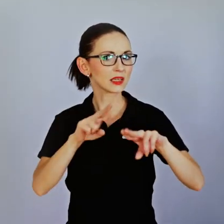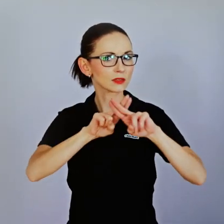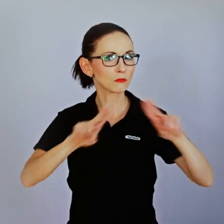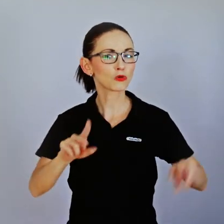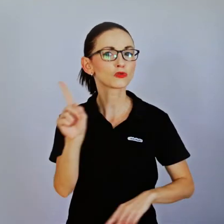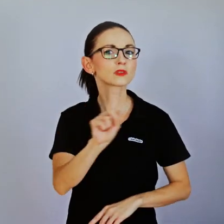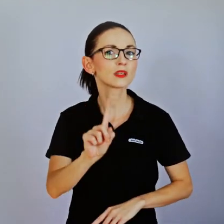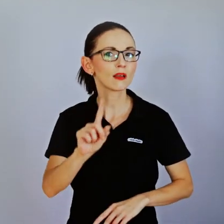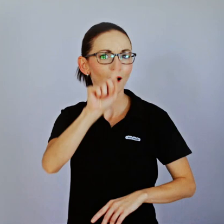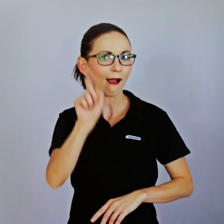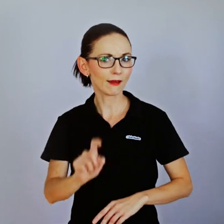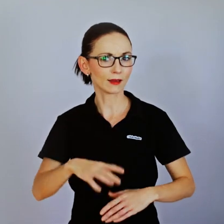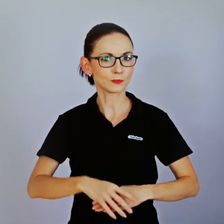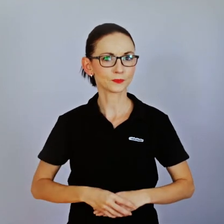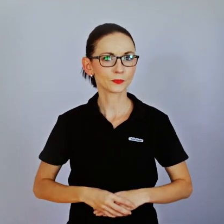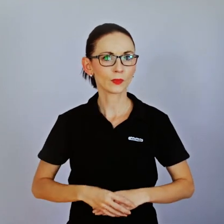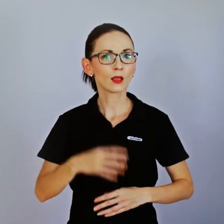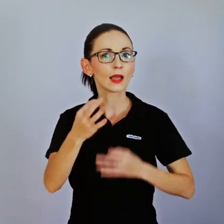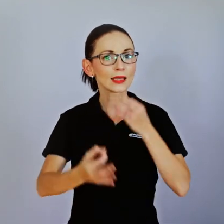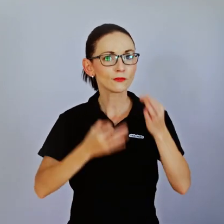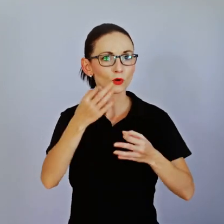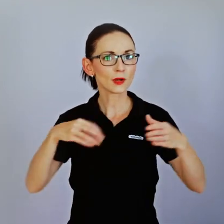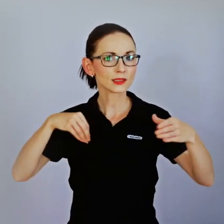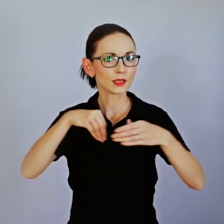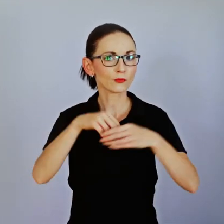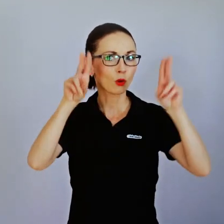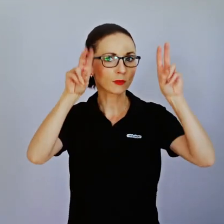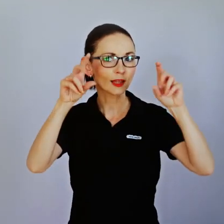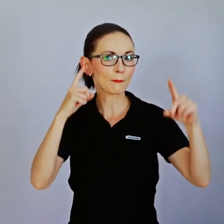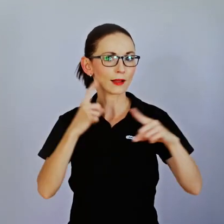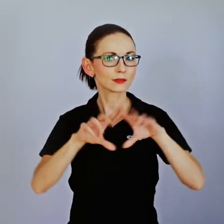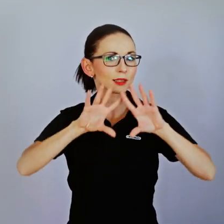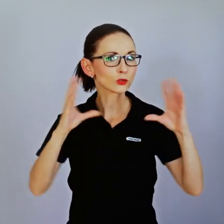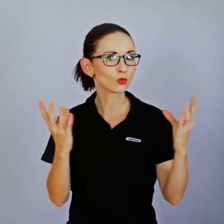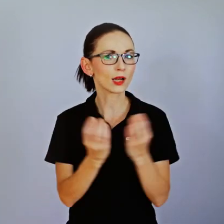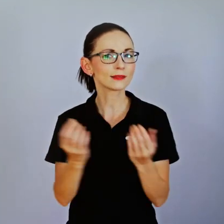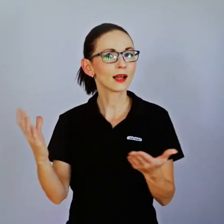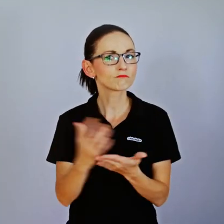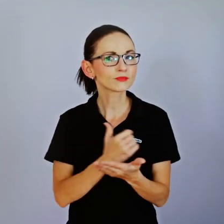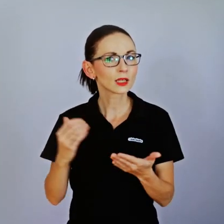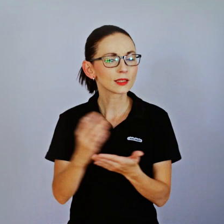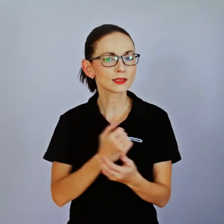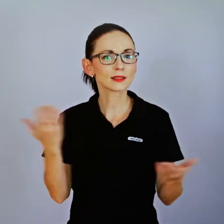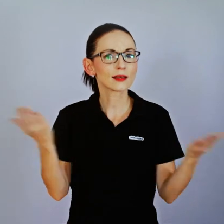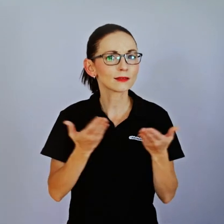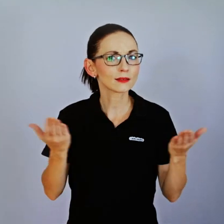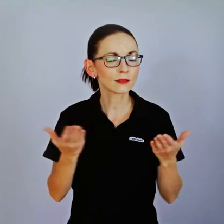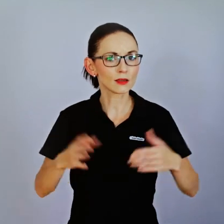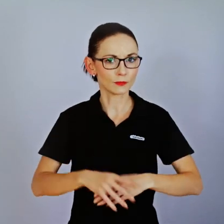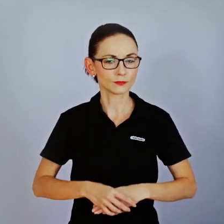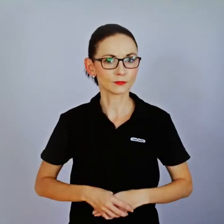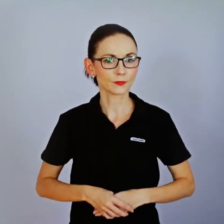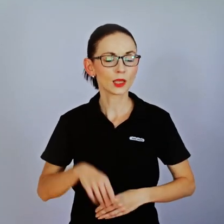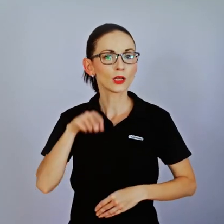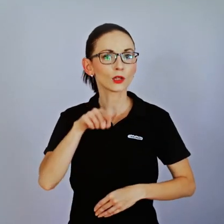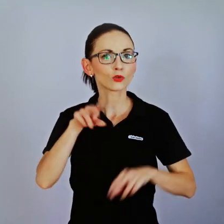Můžu mať ľudia s poštihnutím sex? Aké jsou jich možnosti? Odkud čerpajú informácie? A čo je to vlastně